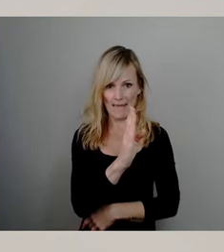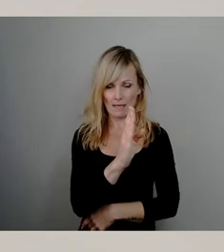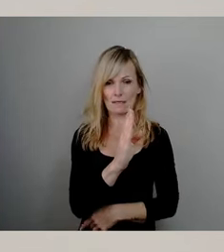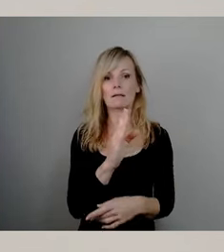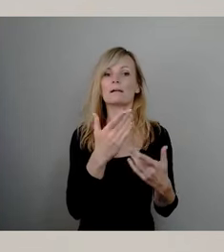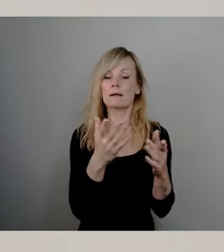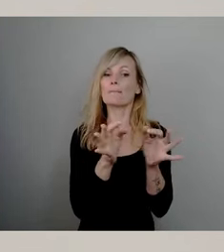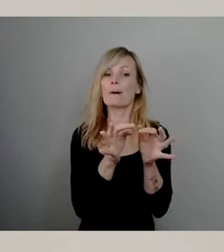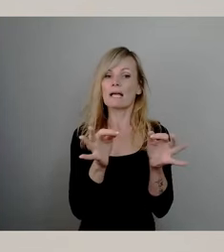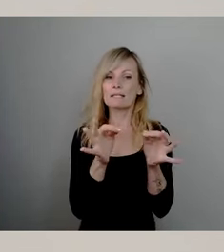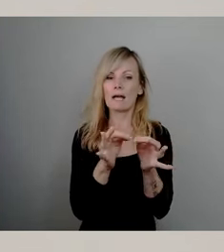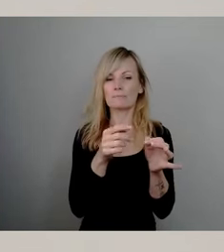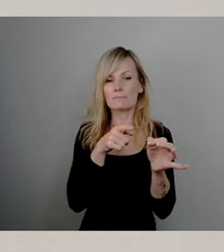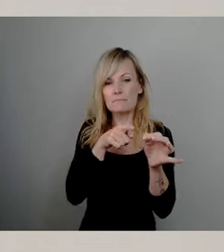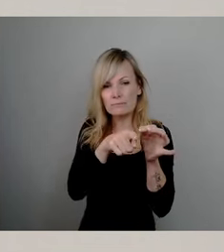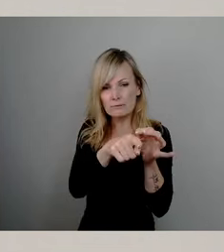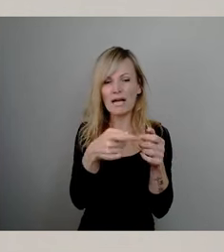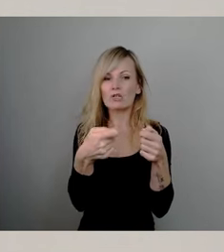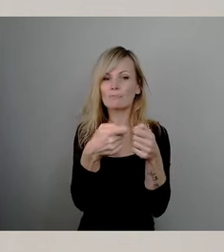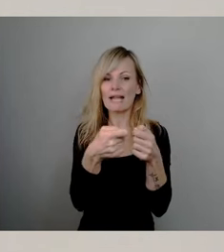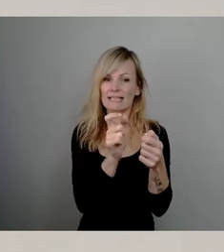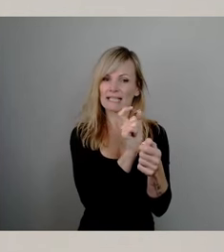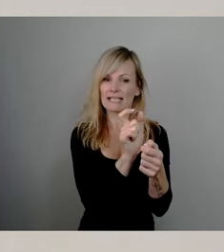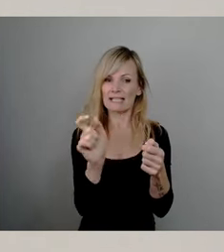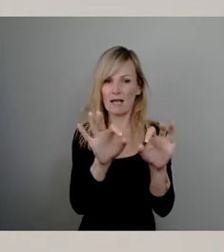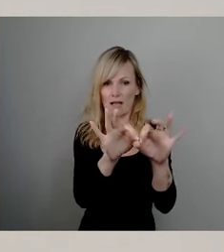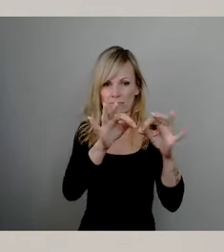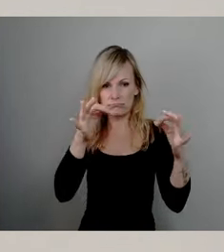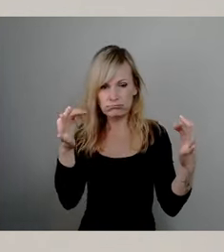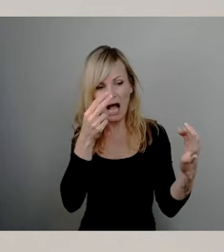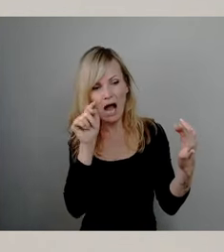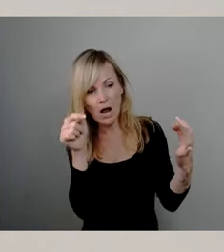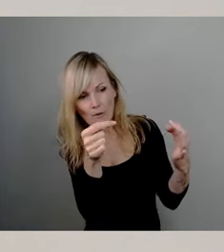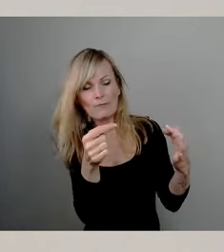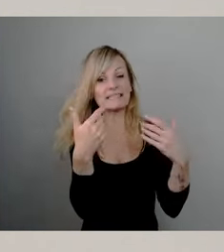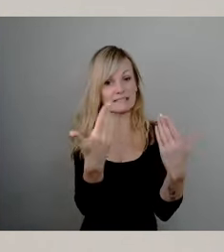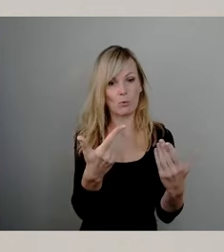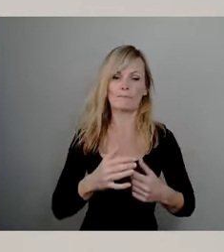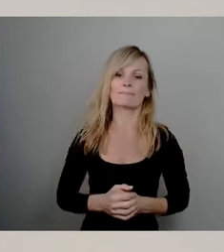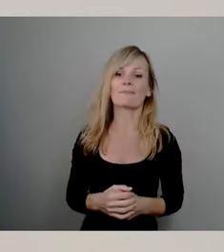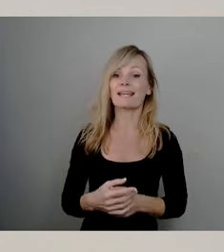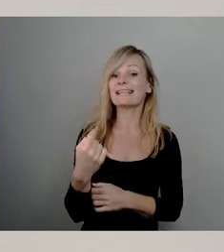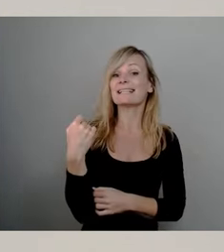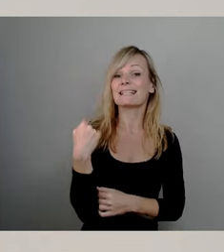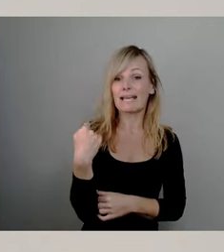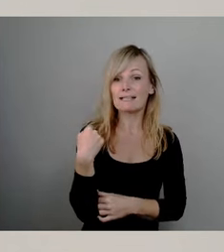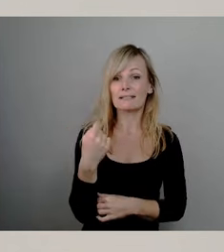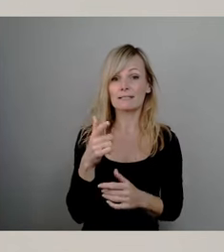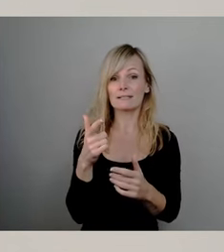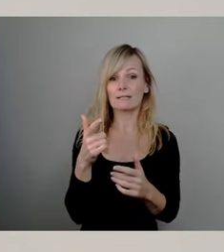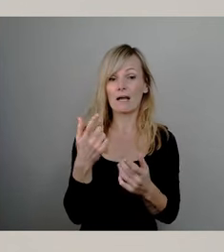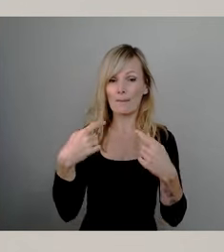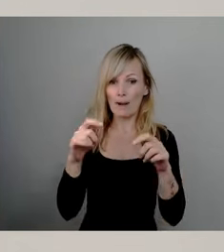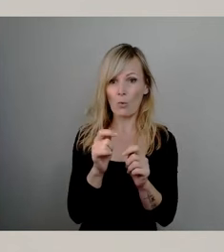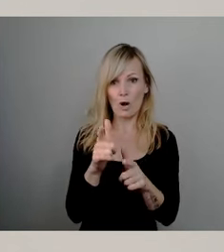in die Spannglieder beispielsweise. Und wir haben gestern im Bauausschuss deutlich gemacht, und wie hole ich das, was ich Herrn Lazinski